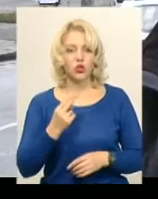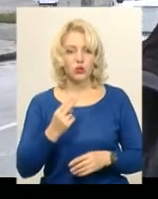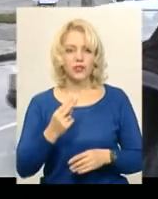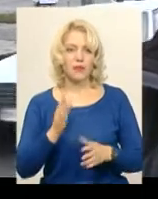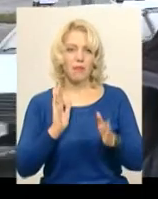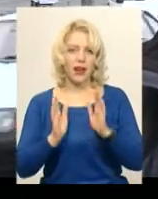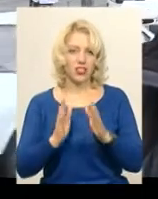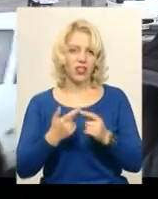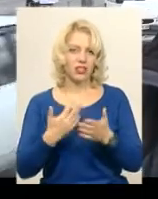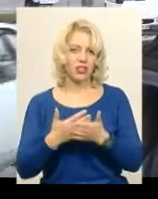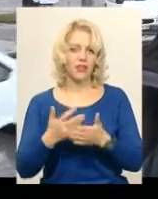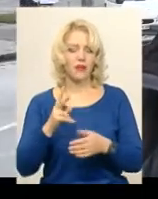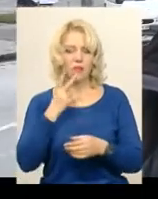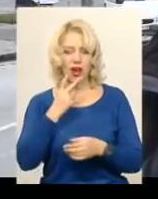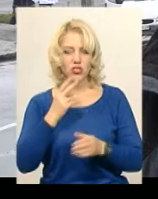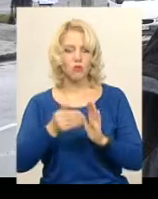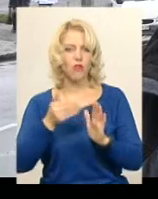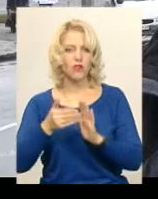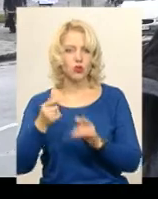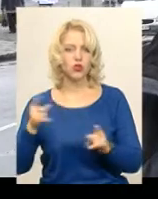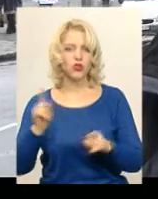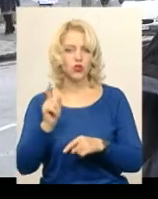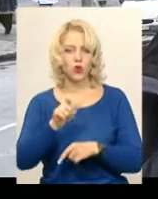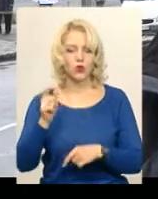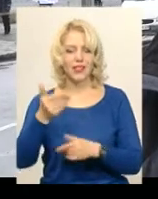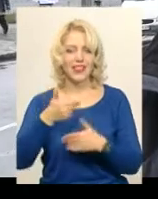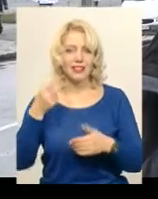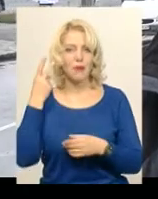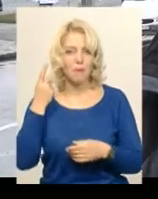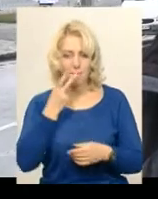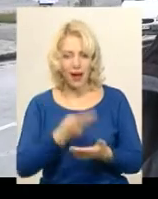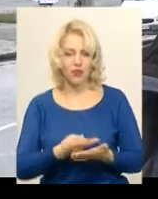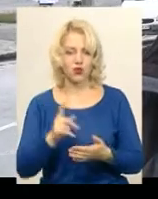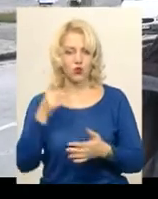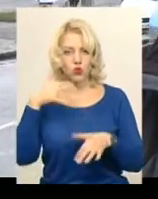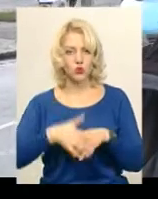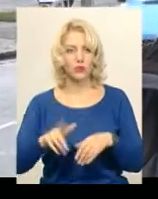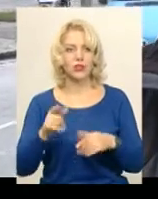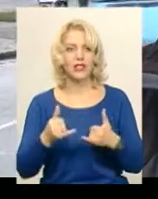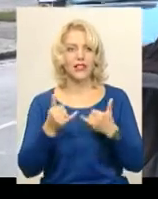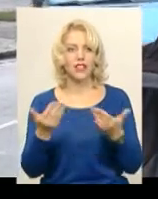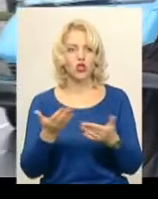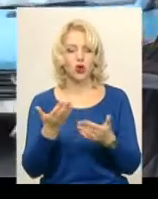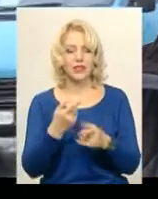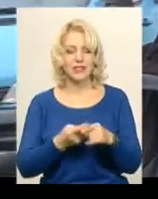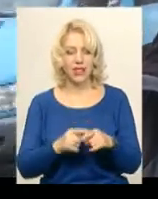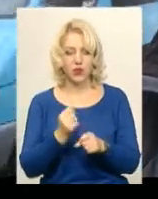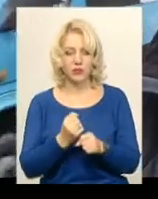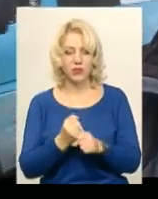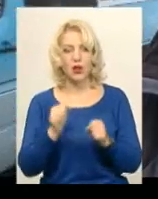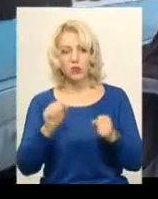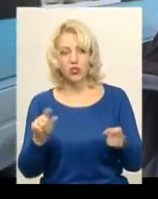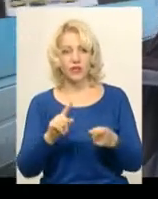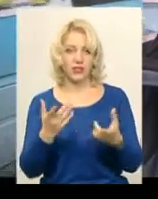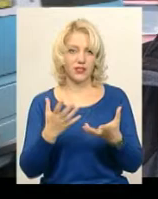часто бачу відуки, що все-таки люди нас бачать, розуміють, для чого це робиться і, можливо, хоча б якісь таки